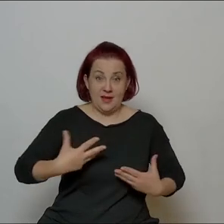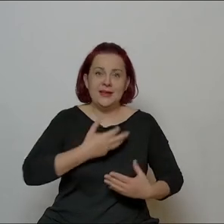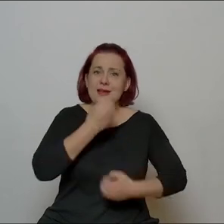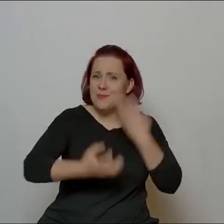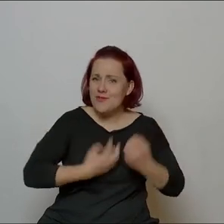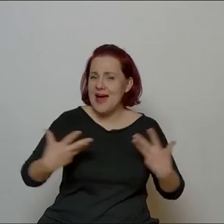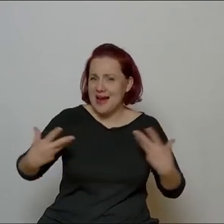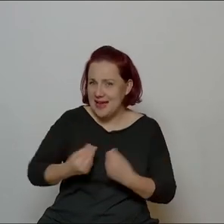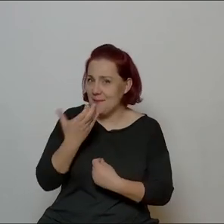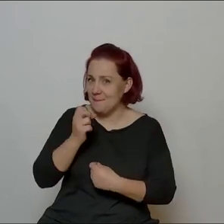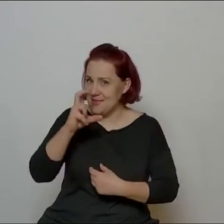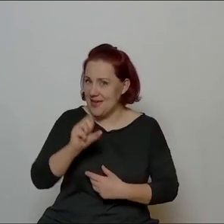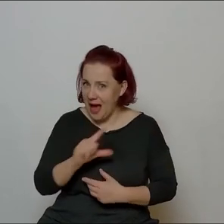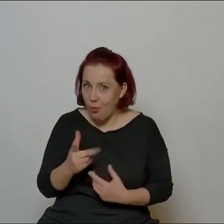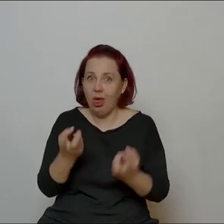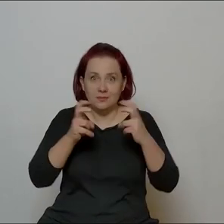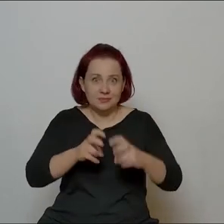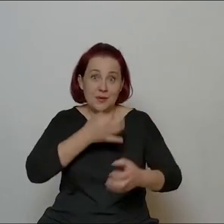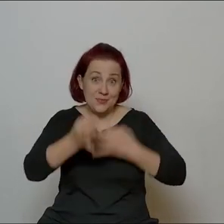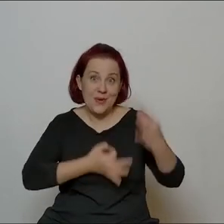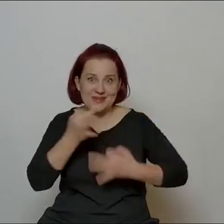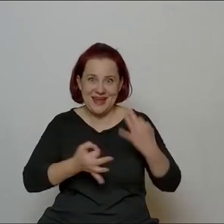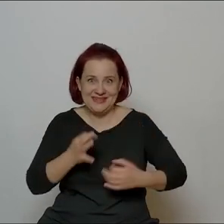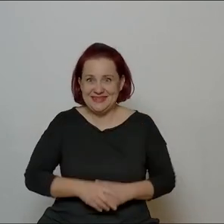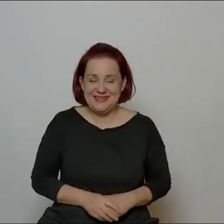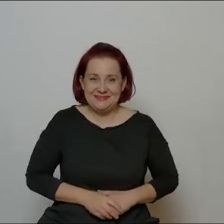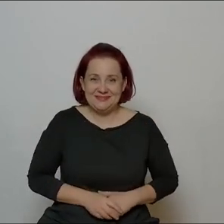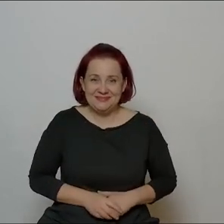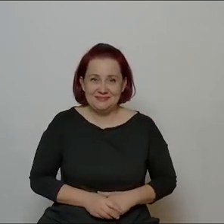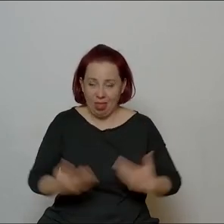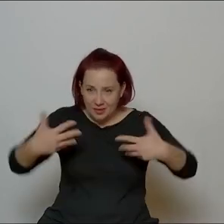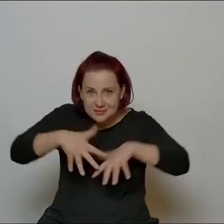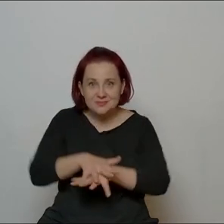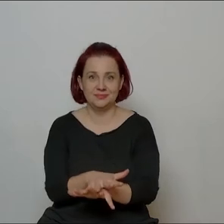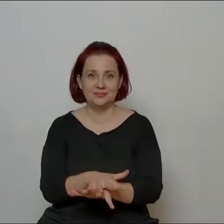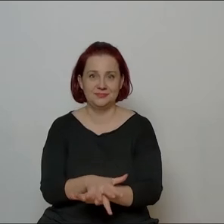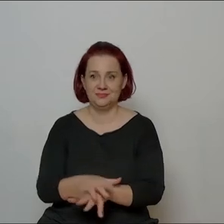piosenki, dosyć łatwo się skrystalizowała ta forma,